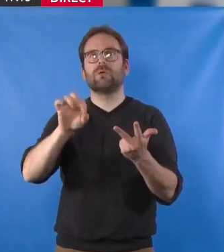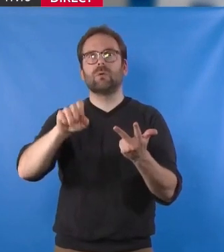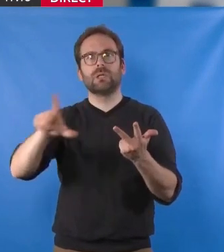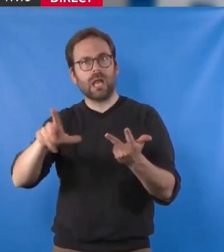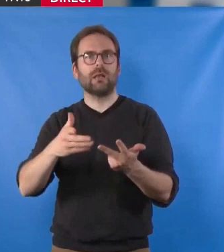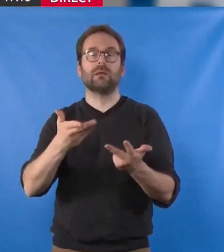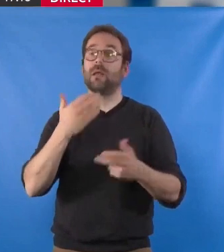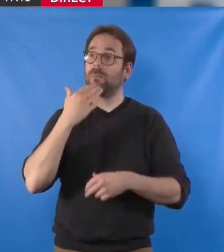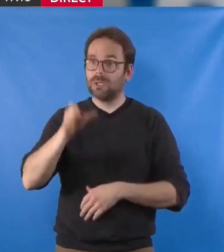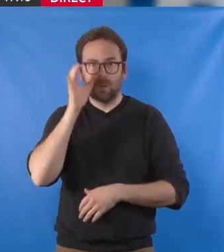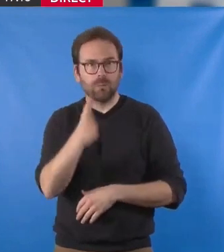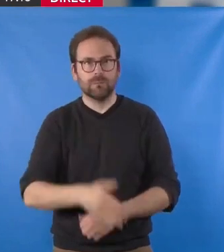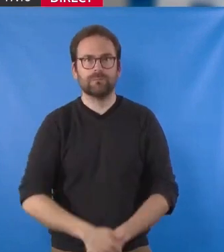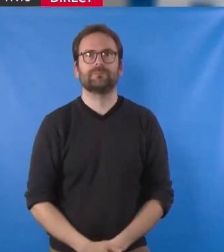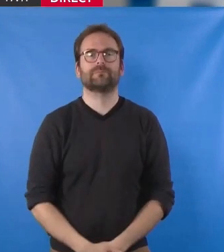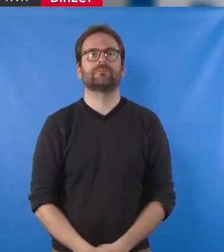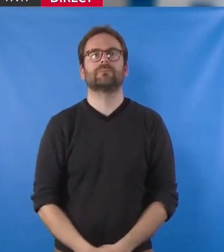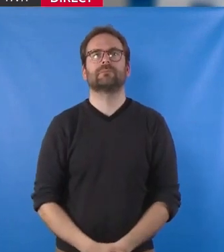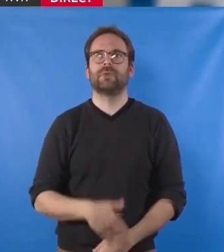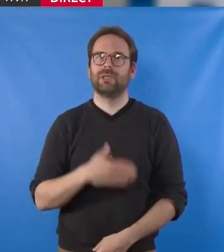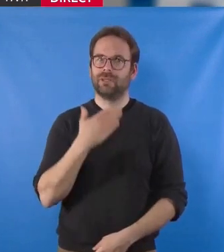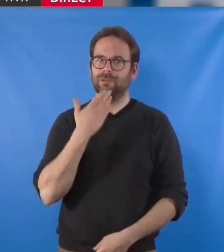Merci pour votre attention. Merci.